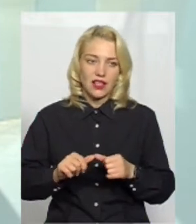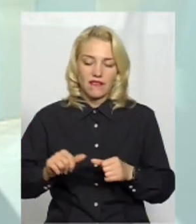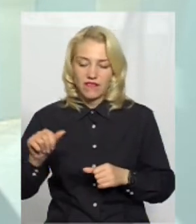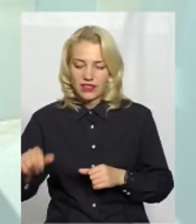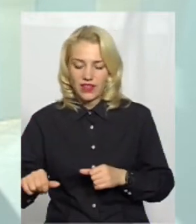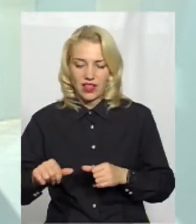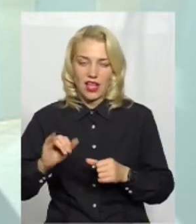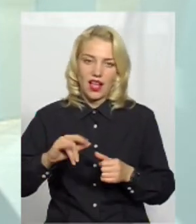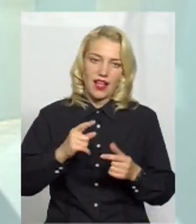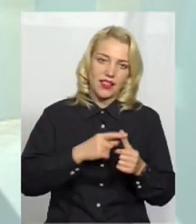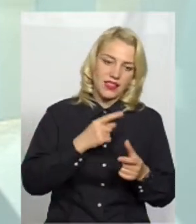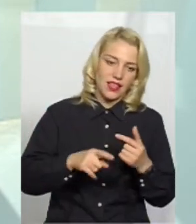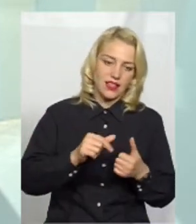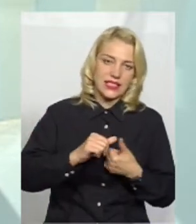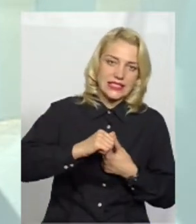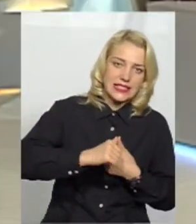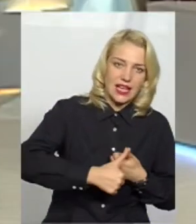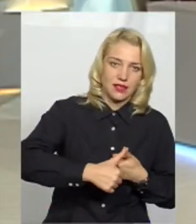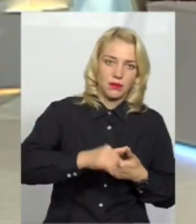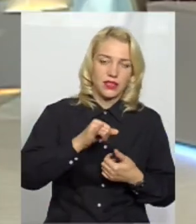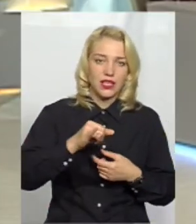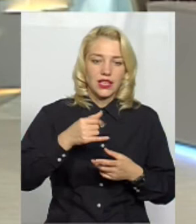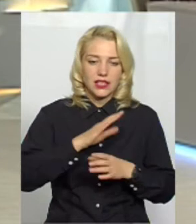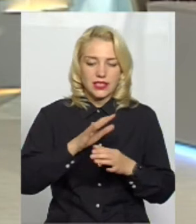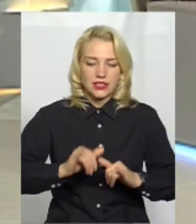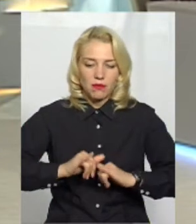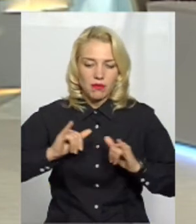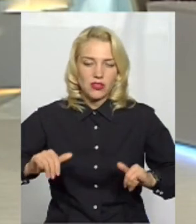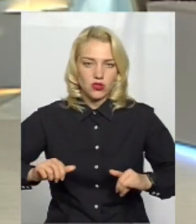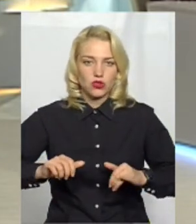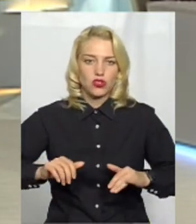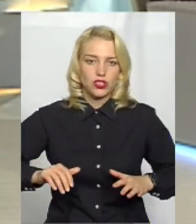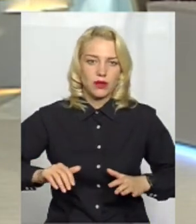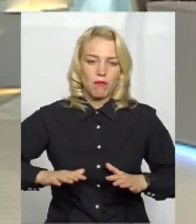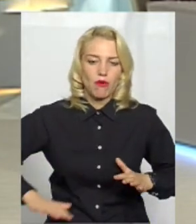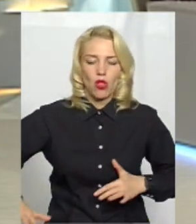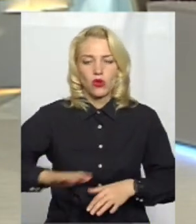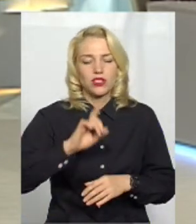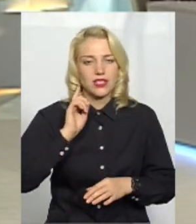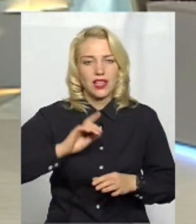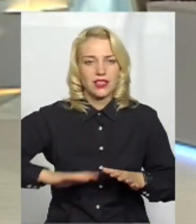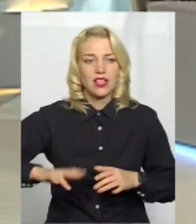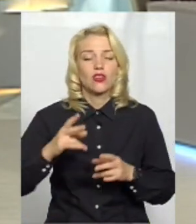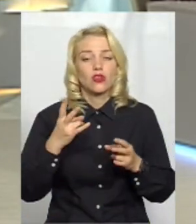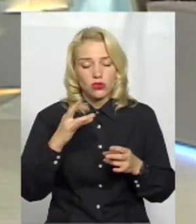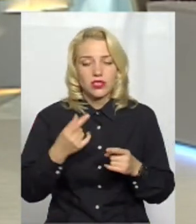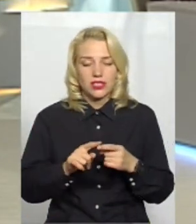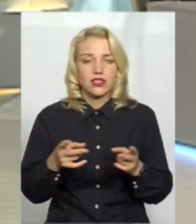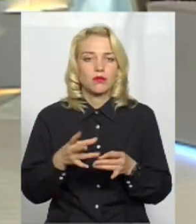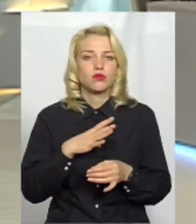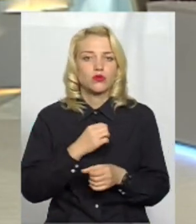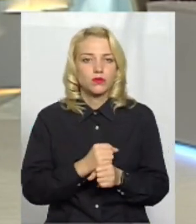закріпили і збільшили площею, не збільшуючи зелених засаджень, збільшили площу, але це треба було робити.